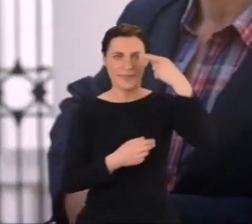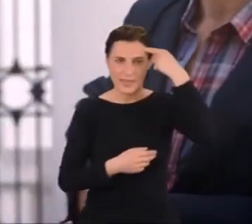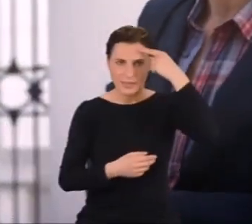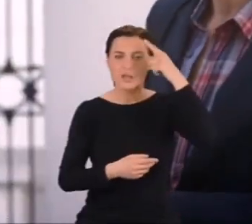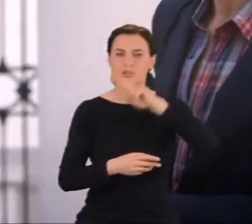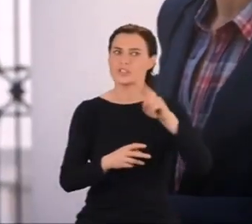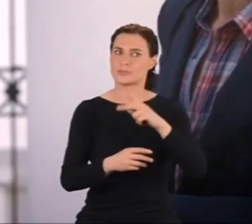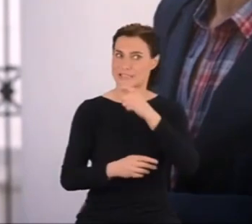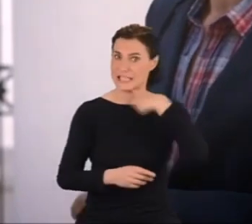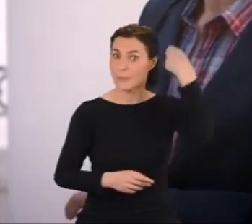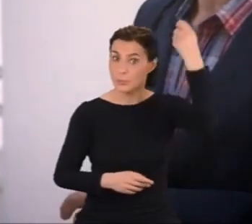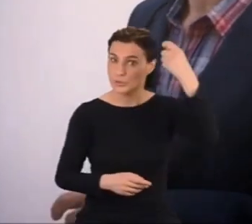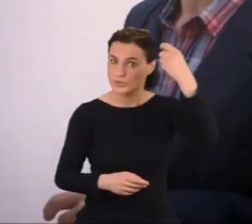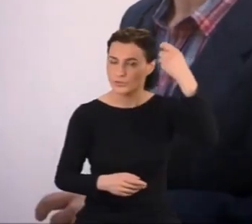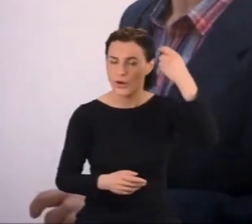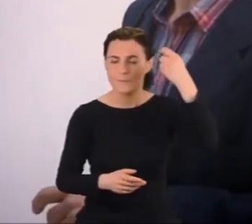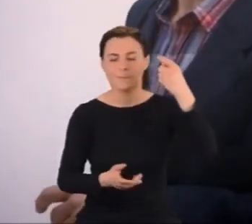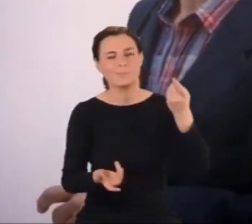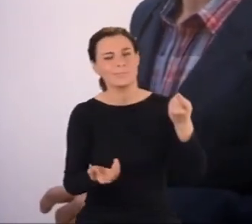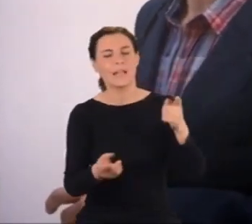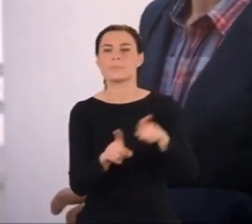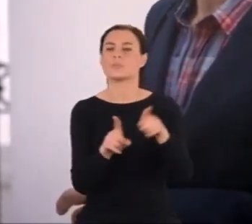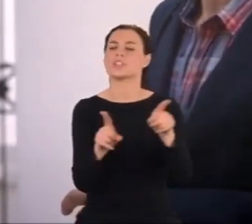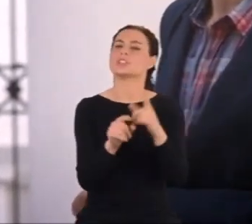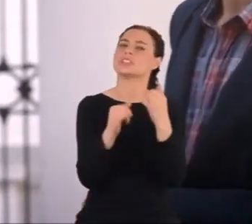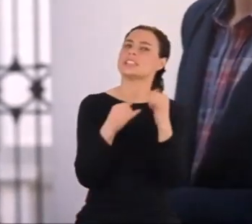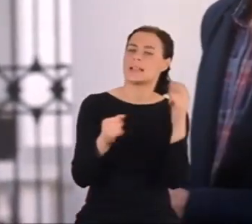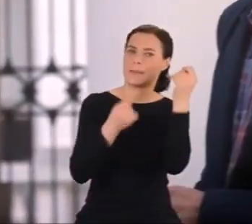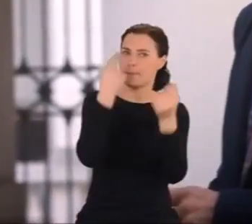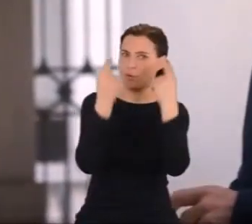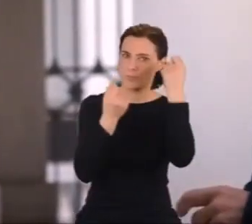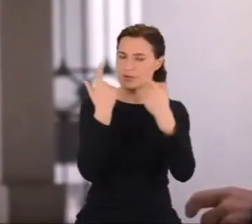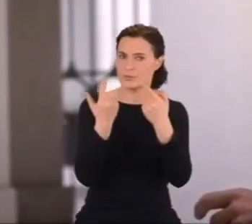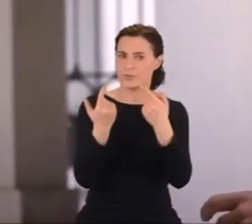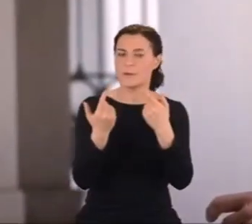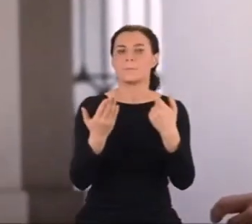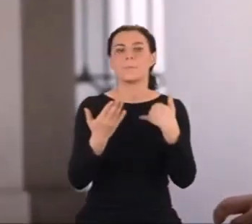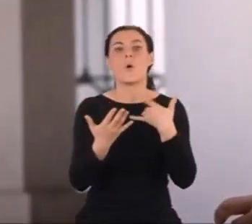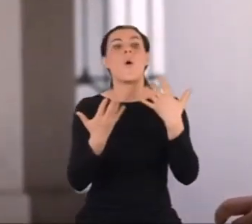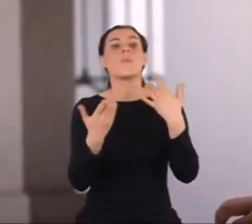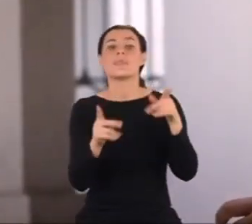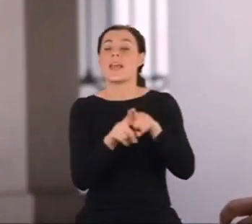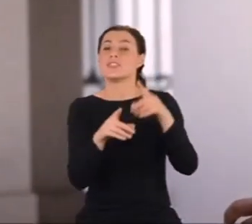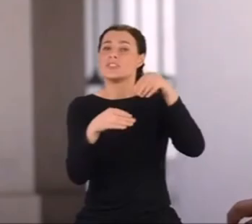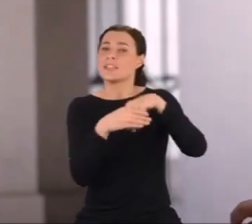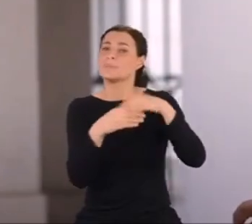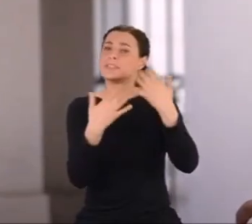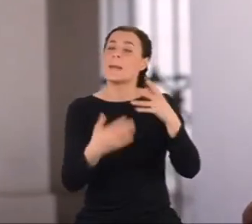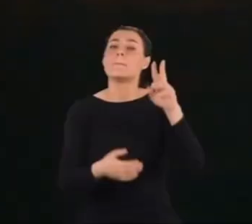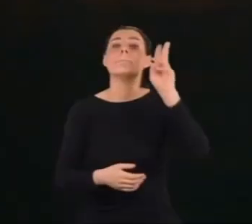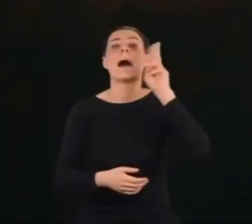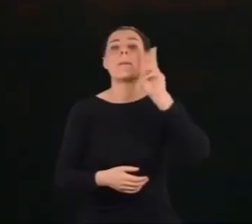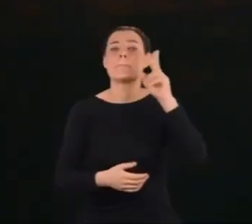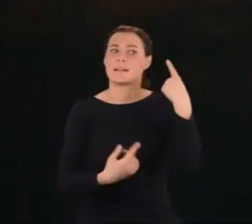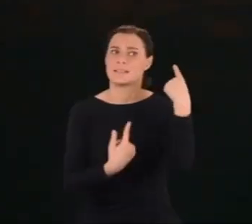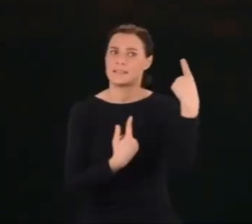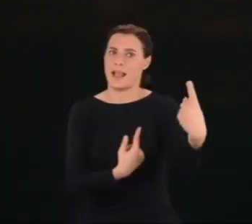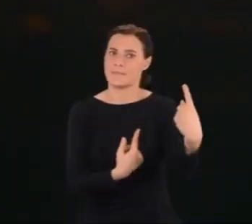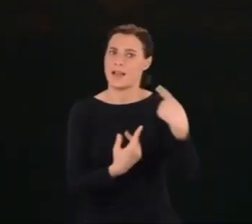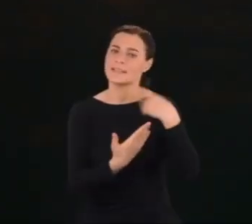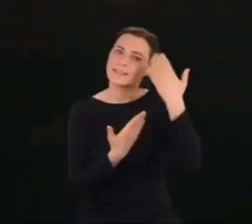podsuwają też inne wytłumaczenie. Zapewne, by pozostawić cień nadziei matce, która zostanie sama.